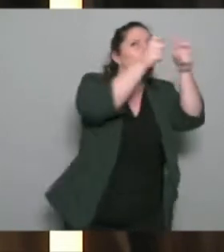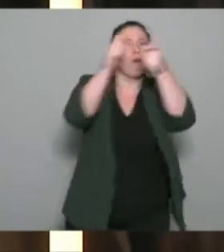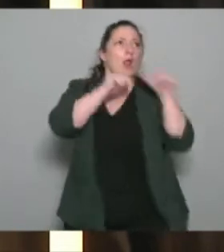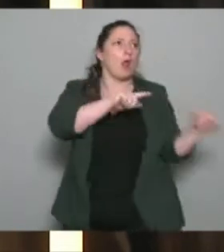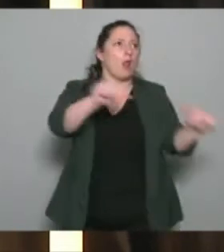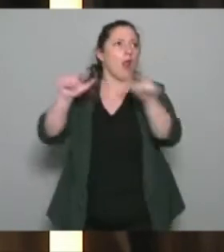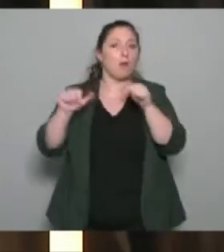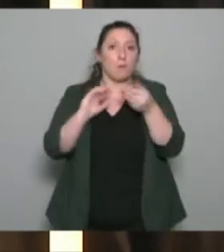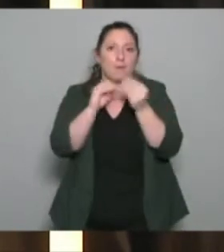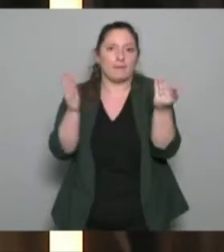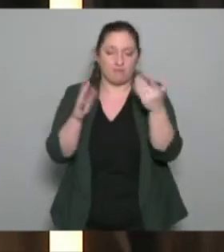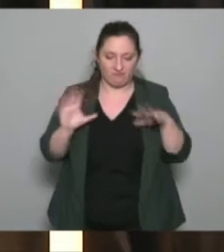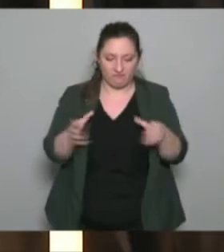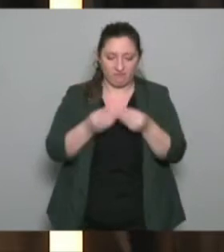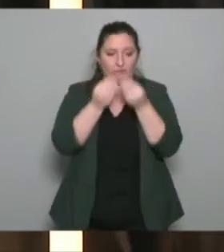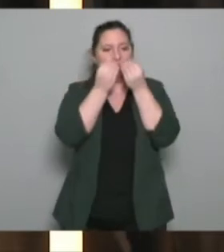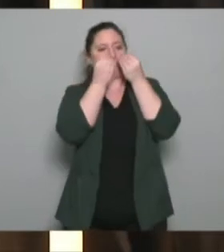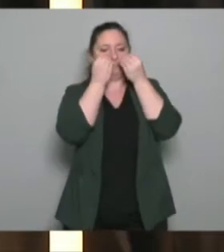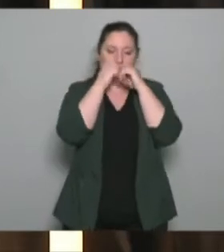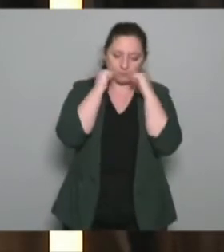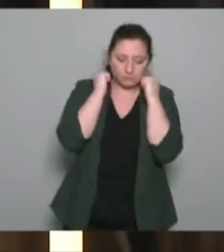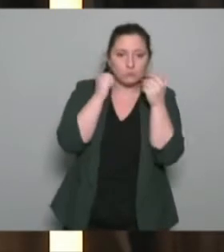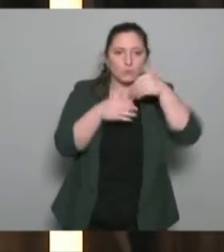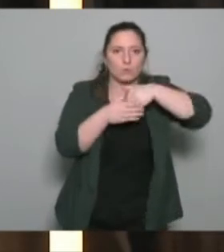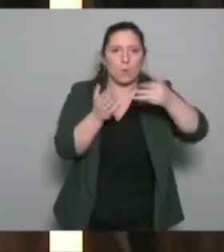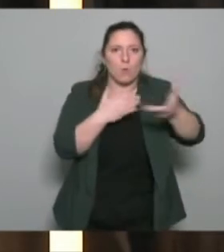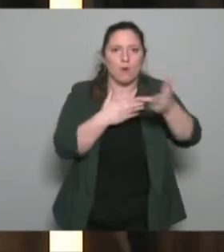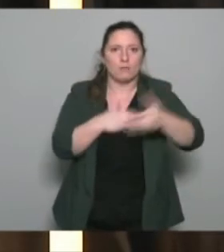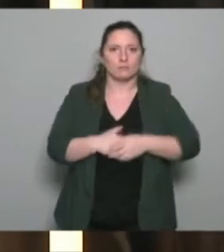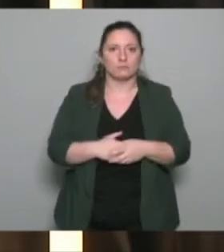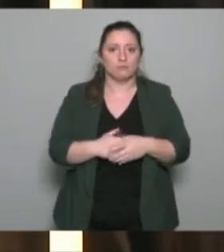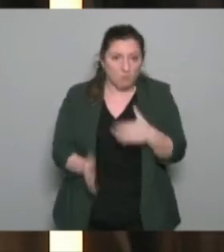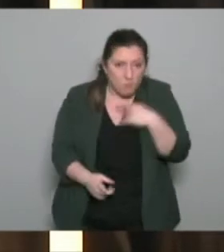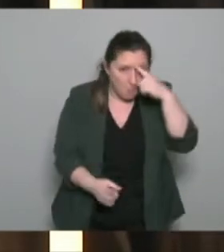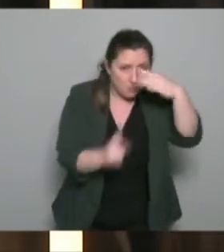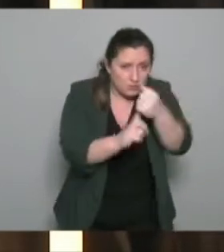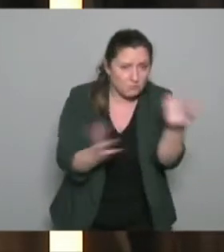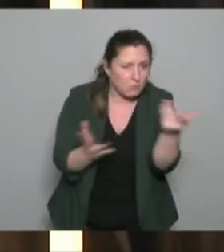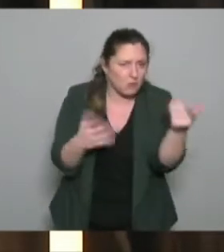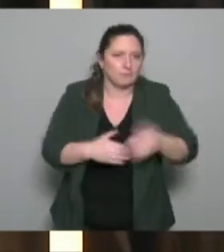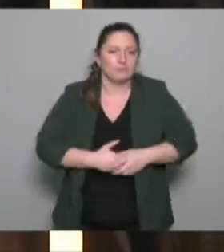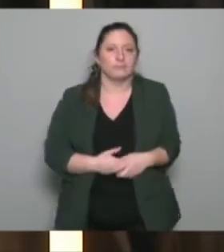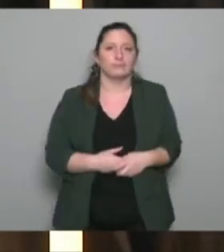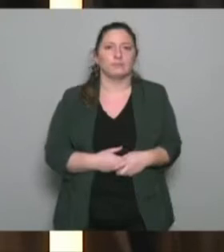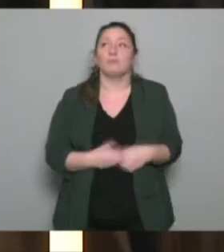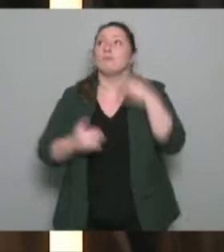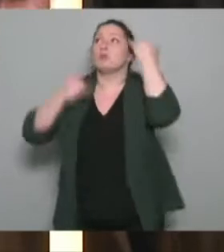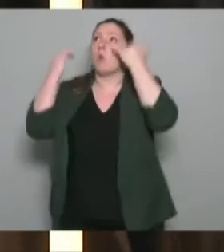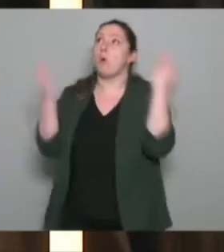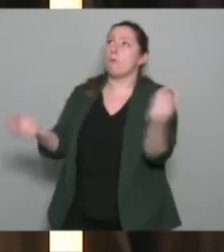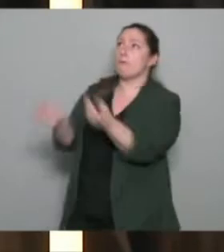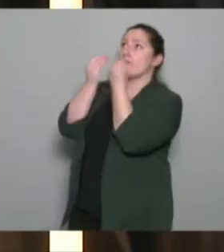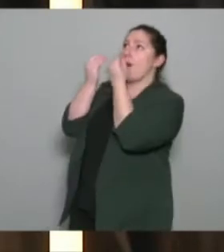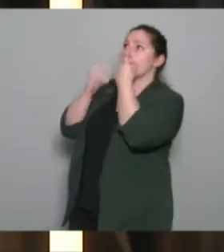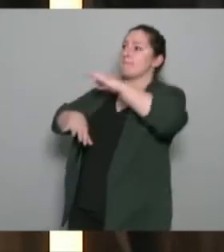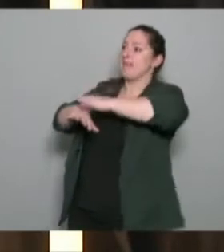Le problème c'est pour se former à quoi ? Pour se former à quoi ? Et pour faire quoi ? Est-ce que si je me forme sur une